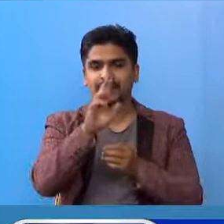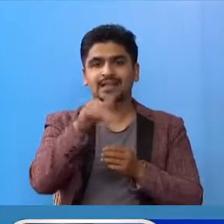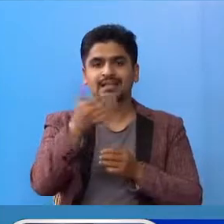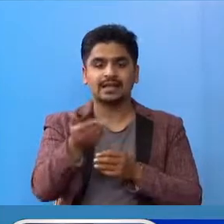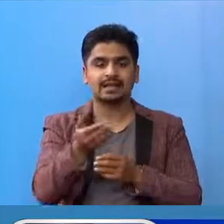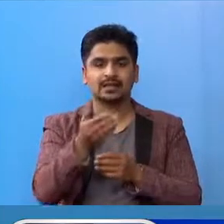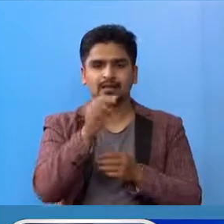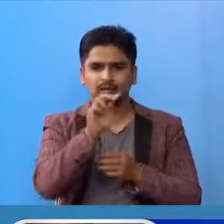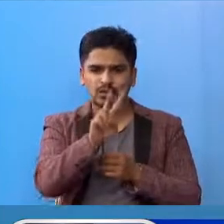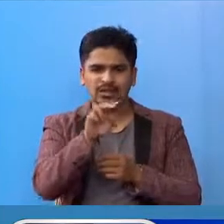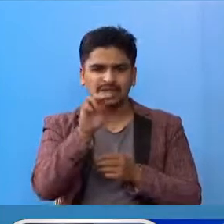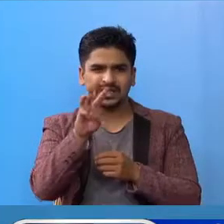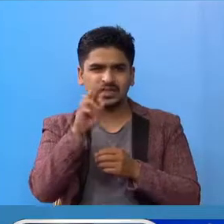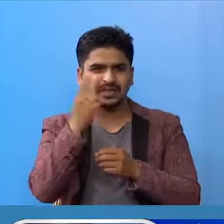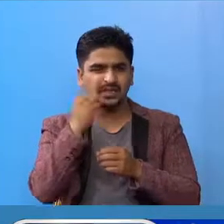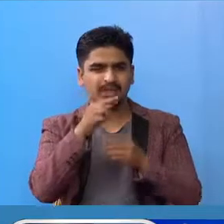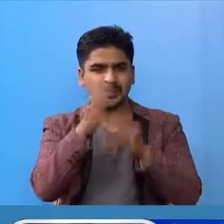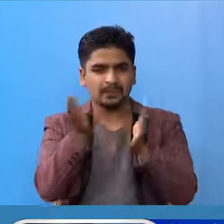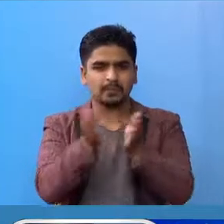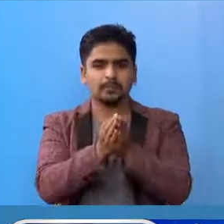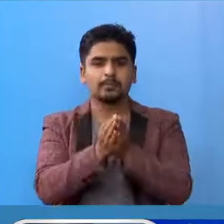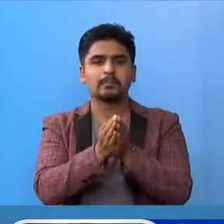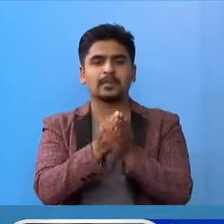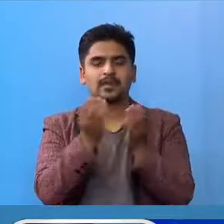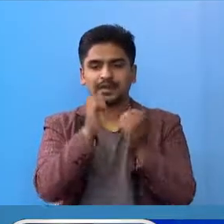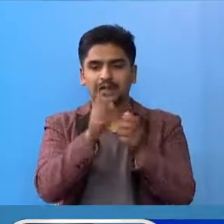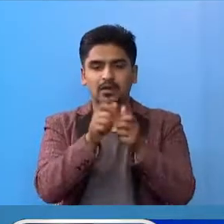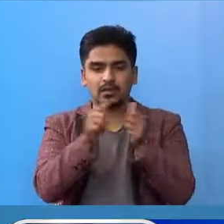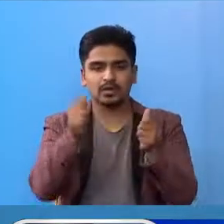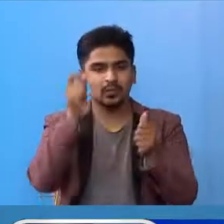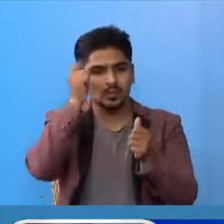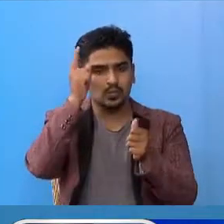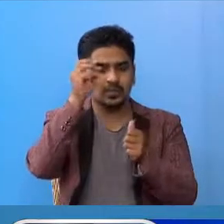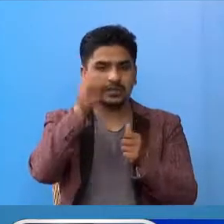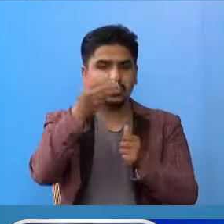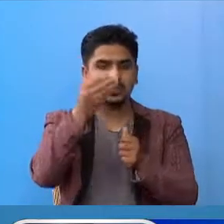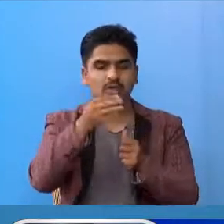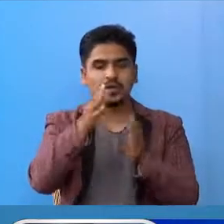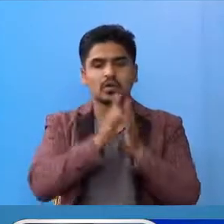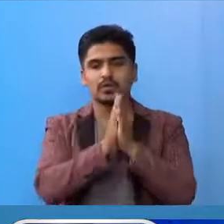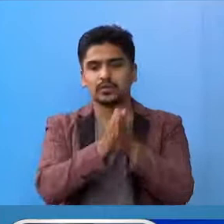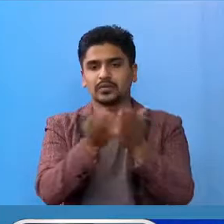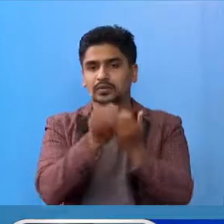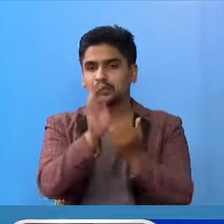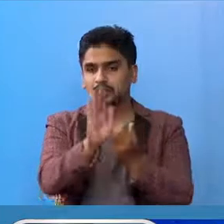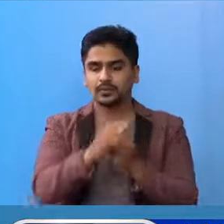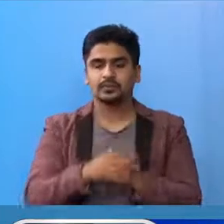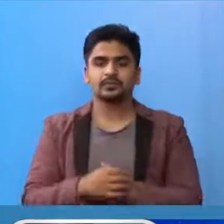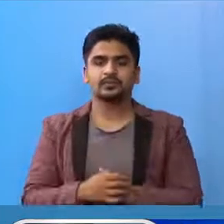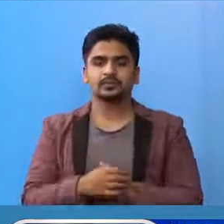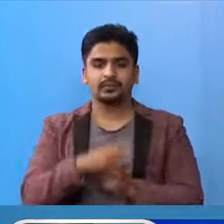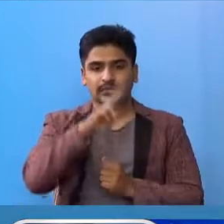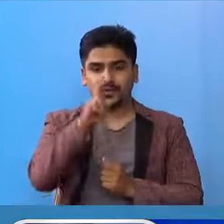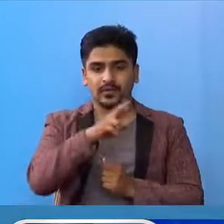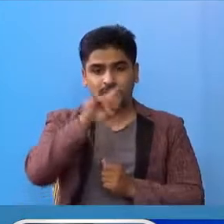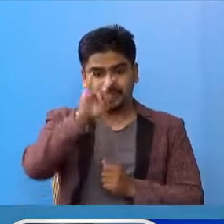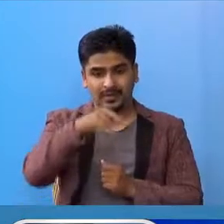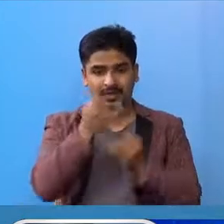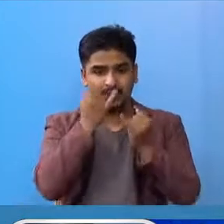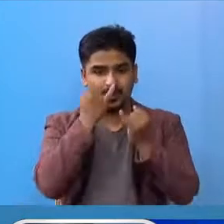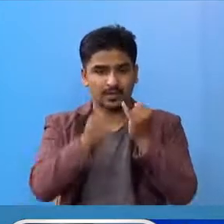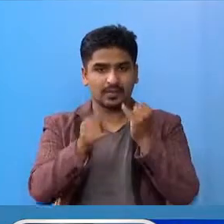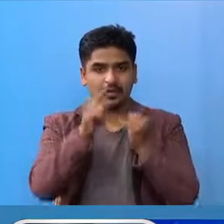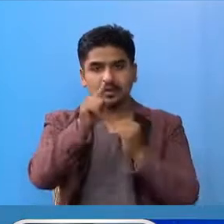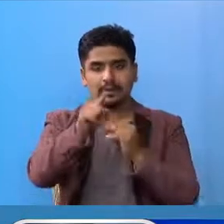लाइज चाई दोई-तिन दिन को एक मुष्ट गरी ते अनुसार चें बुजी दिन हुना मा अनुरोद गर्द चु र फेरी पनी अंते मा